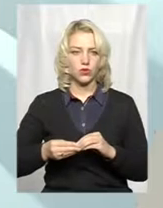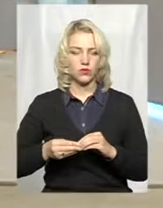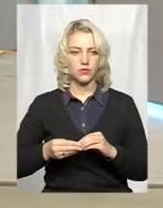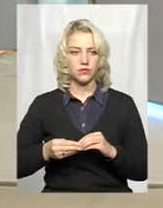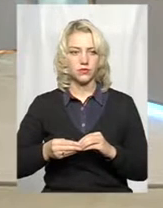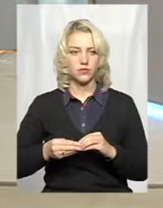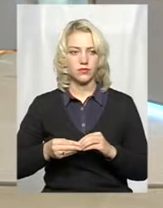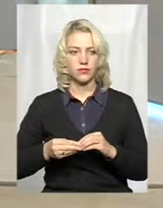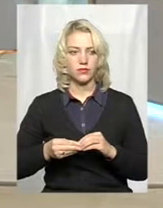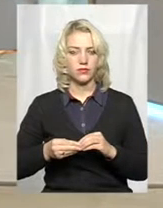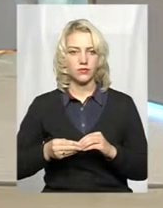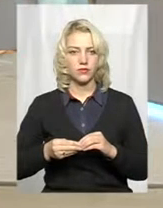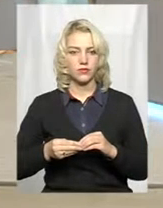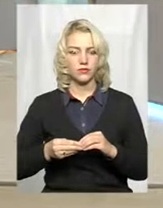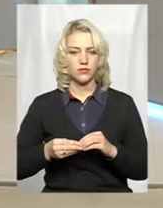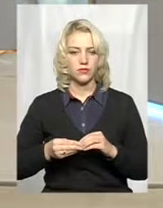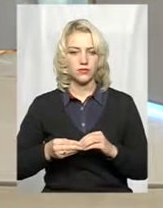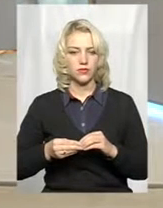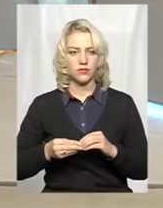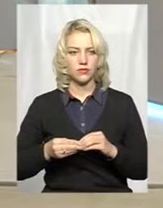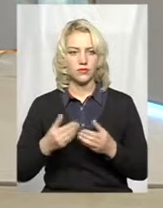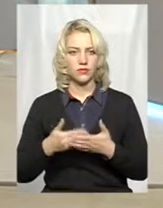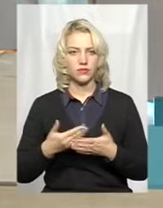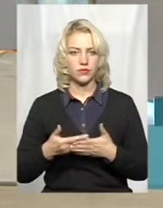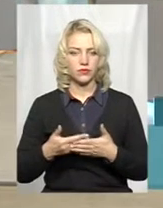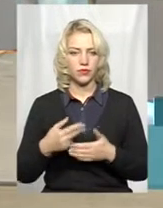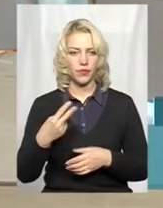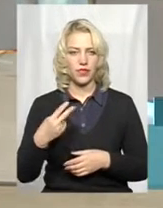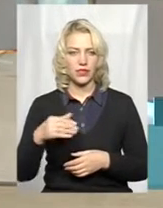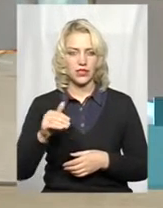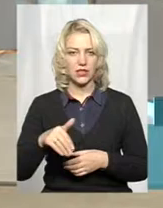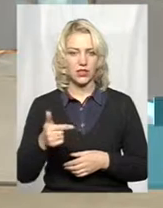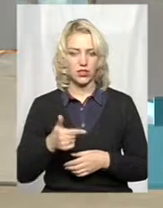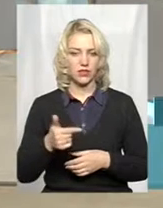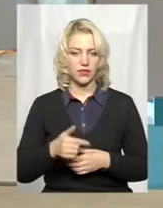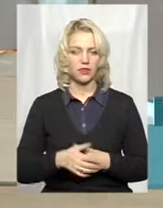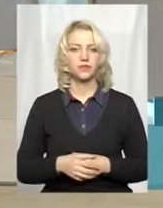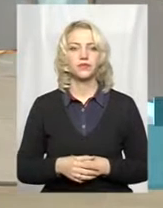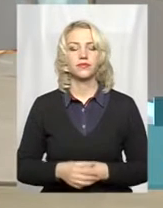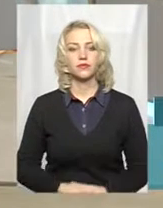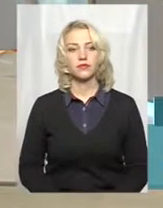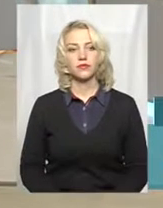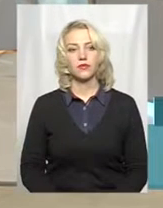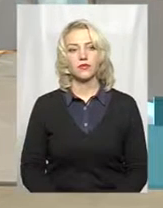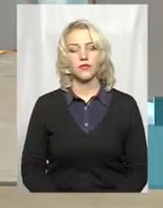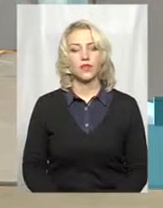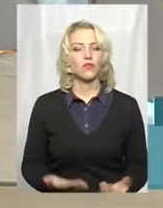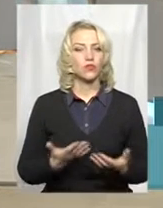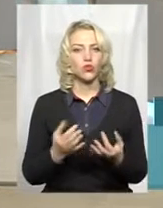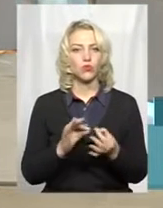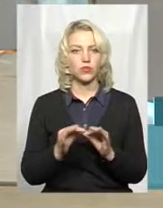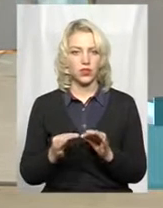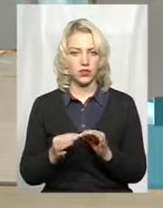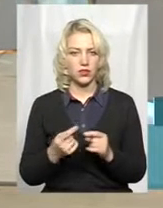десь порядка 20 тисяч гривень. В чому складність